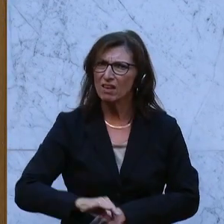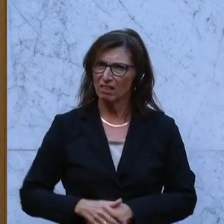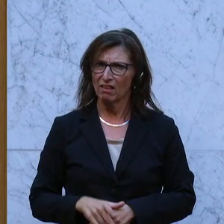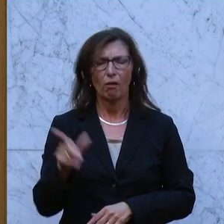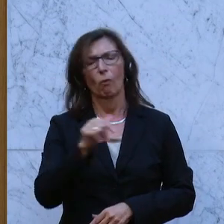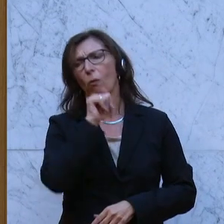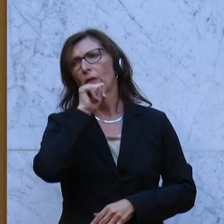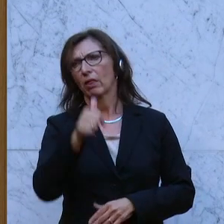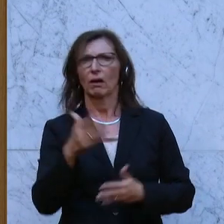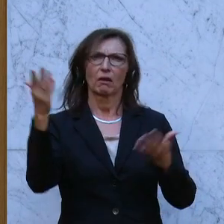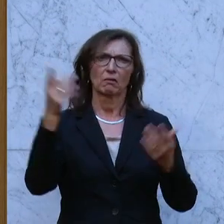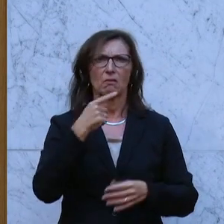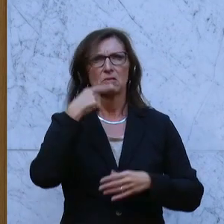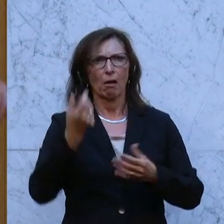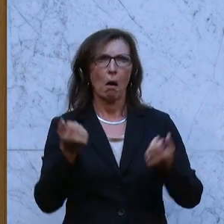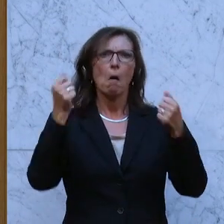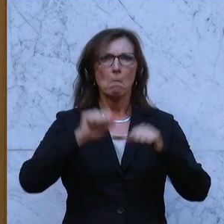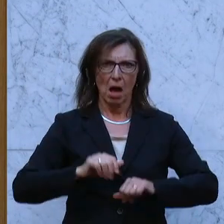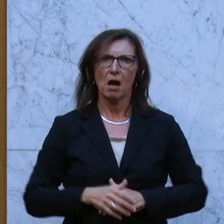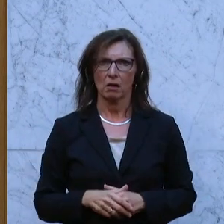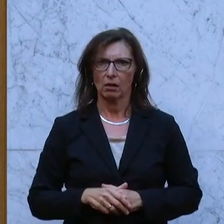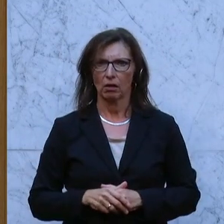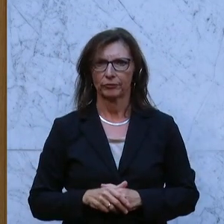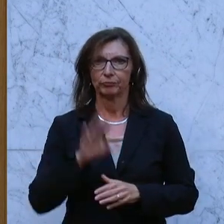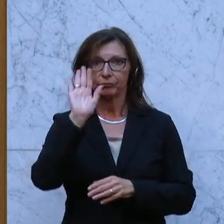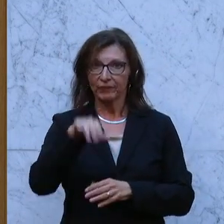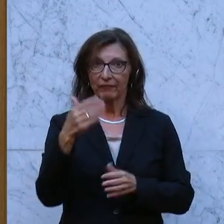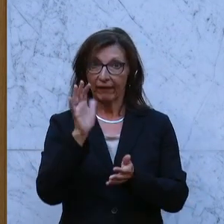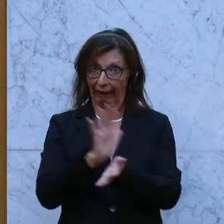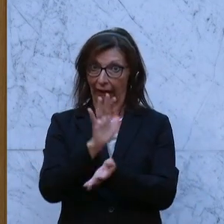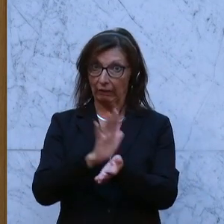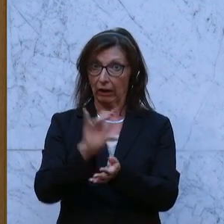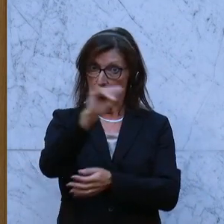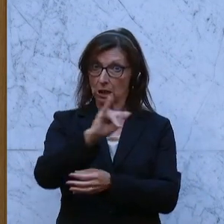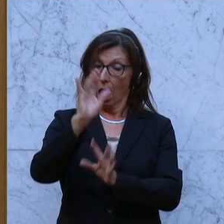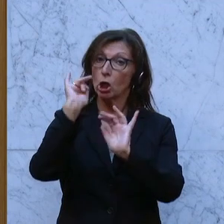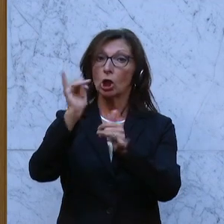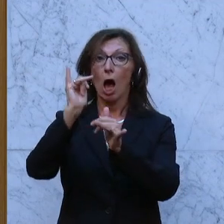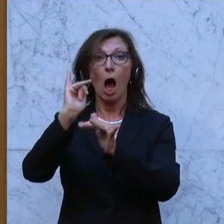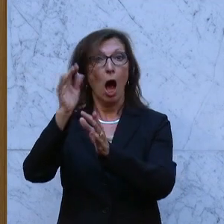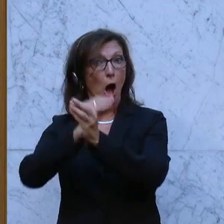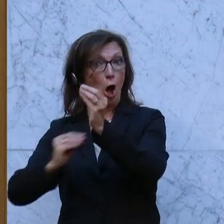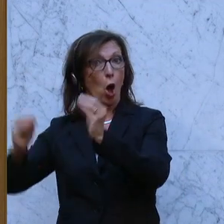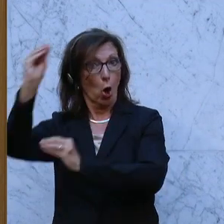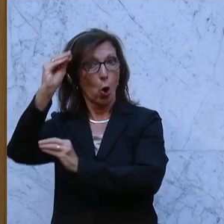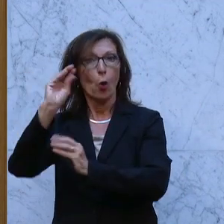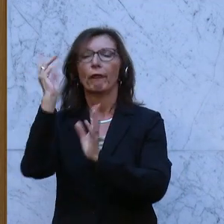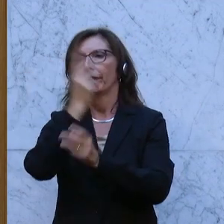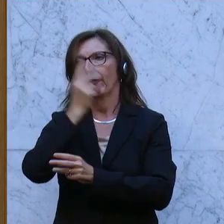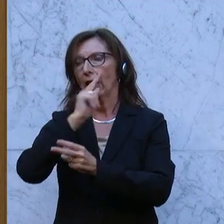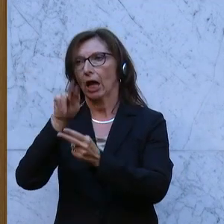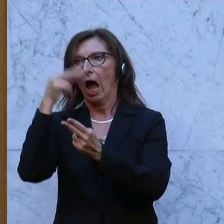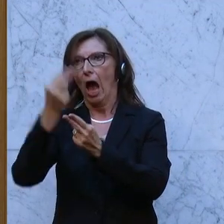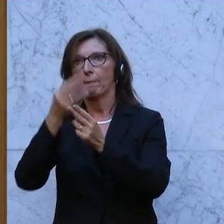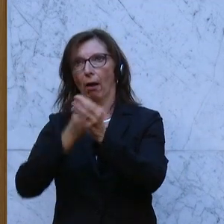so, wie es tatsächlich ist, dass die Banken zwar die Überziehungszinsen oder die Kreditzinsen ganz automatisch angehoben haben, aber